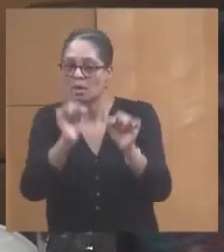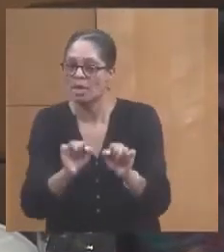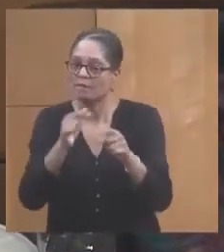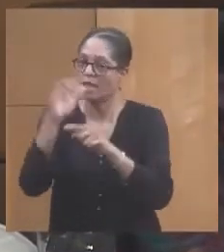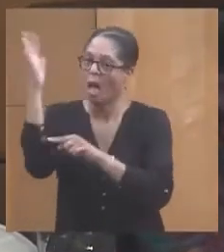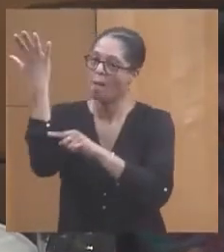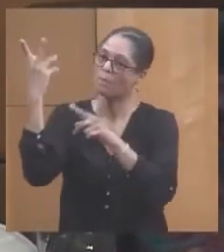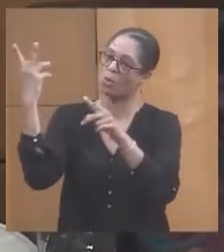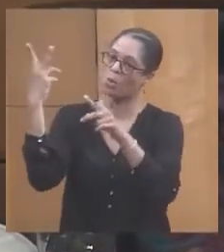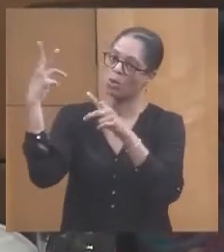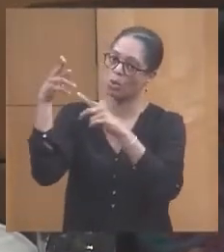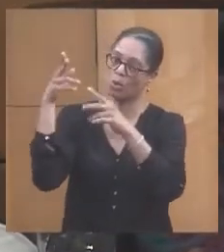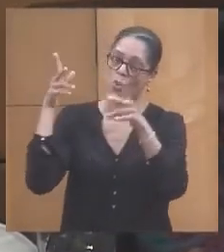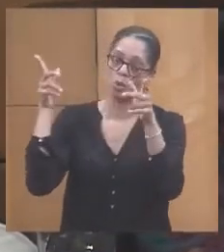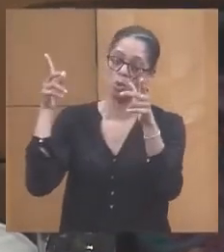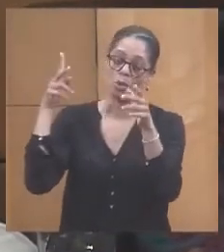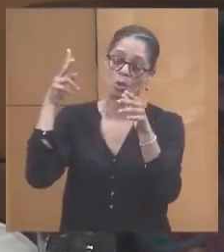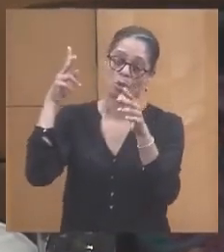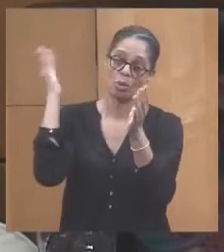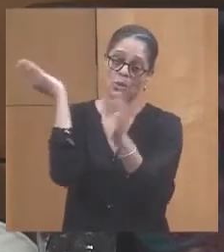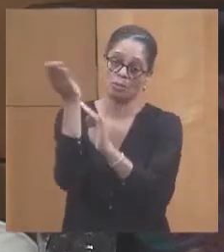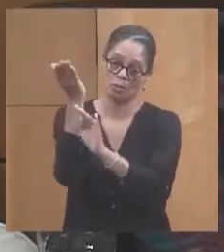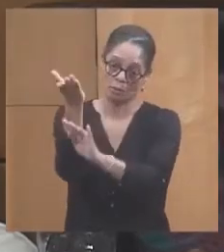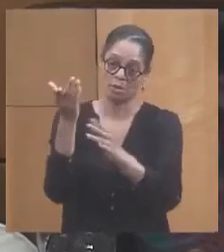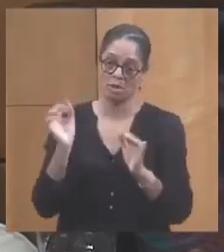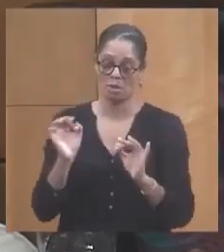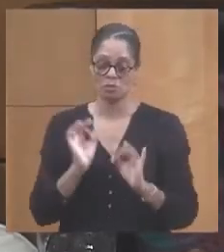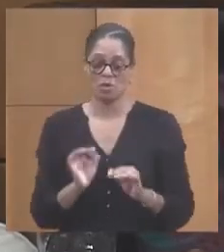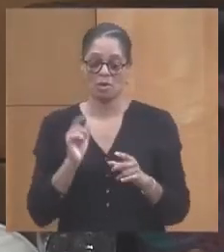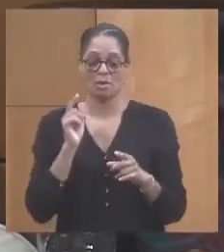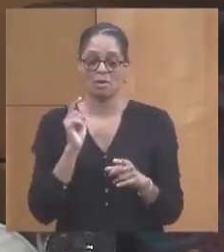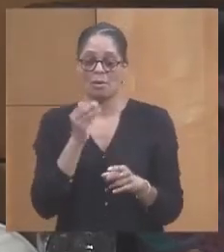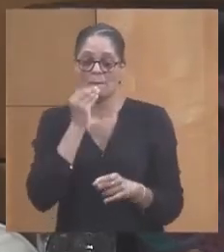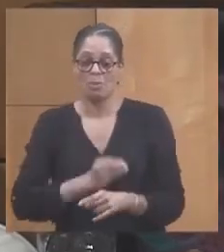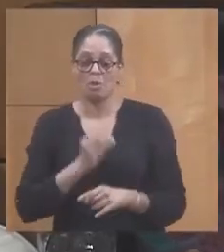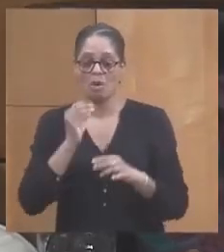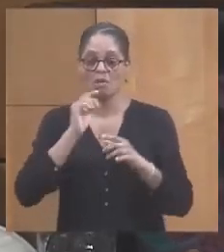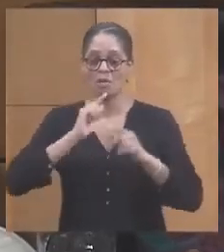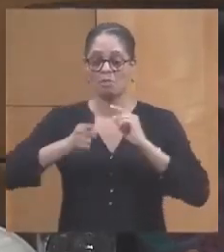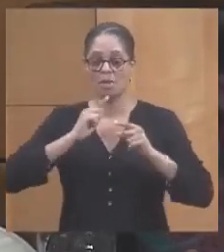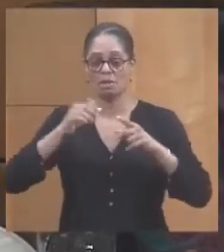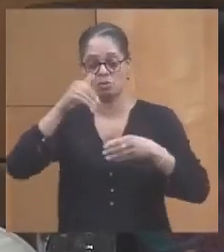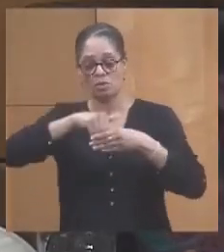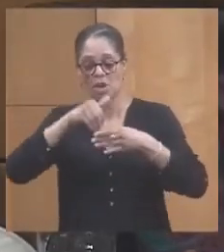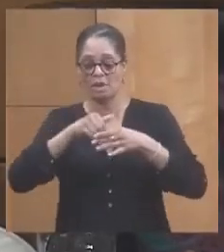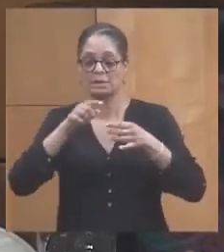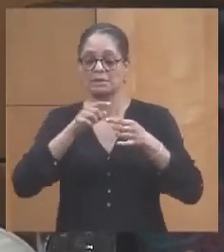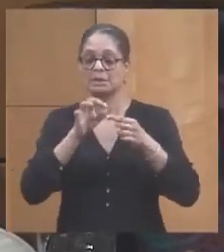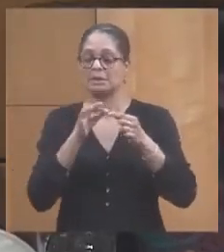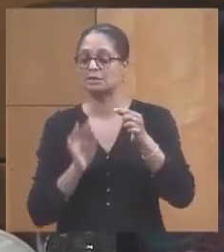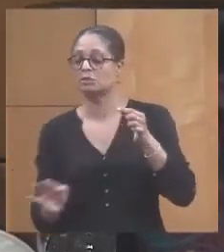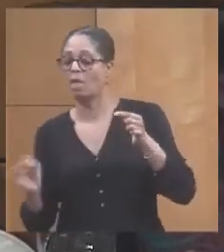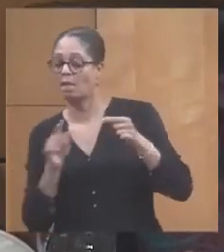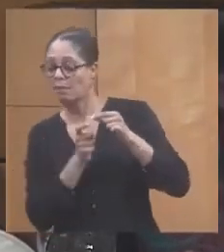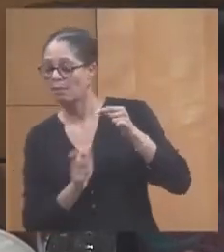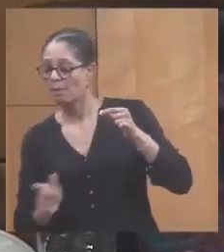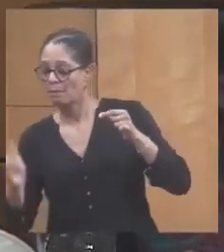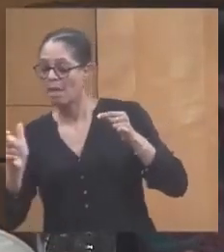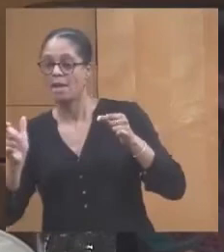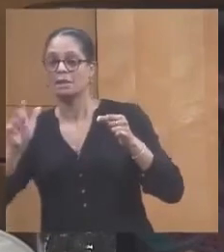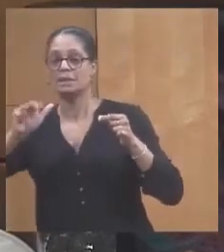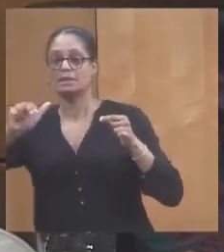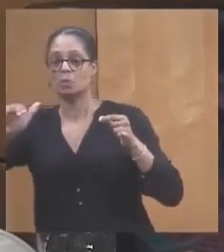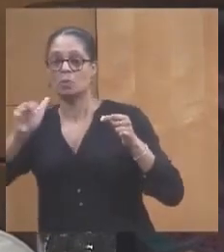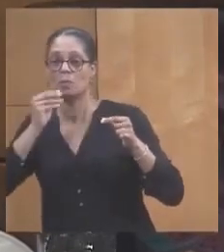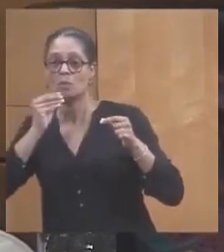en a de même pour l'éclairage du site dont le bond de commande est actuellement dans les circuits de signature. Rien n'a été fait depuis